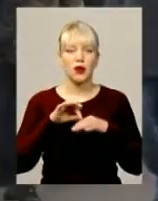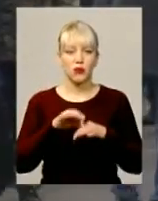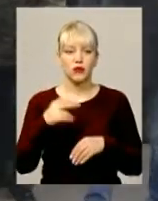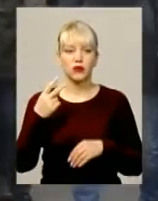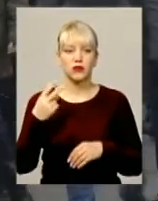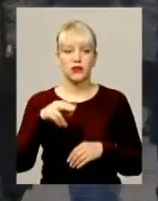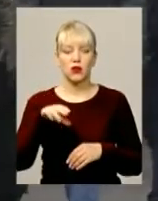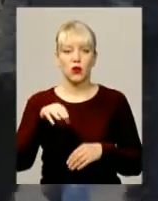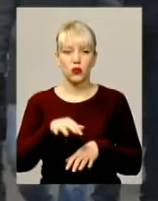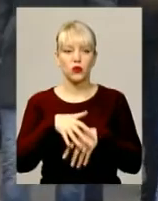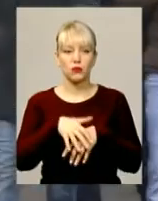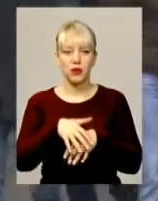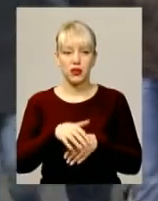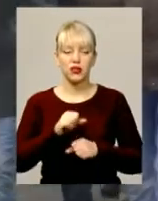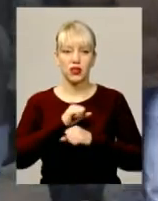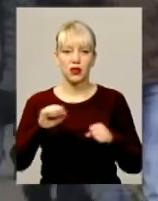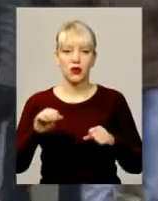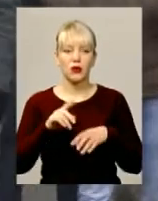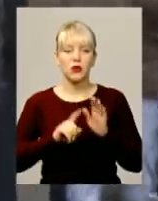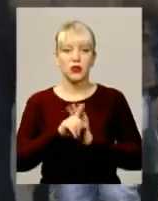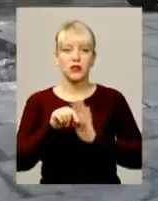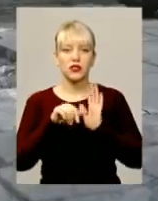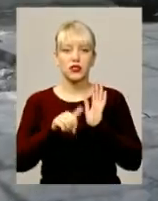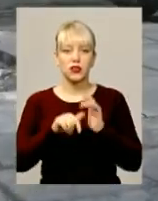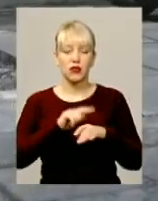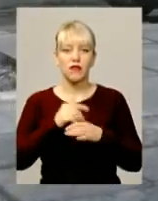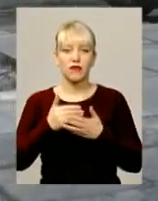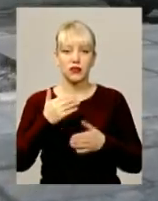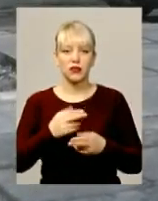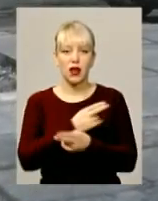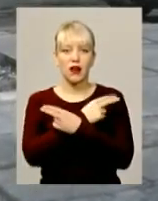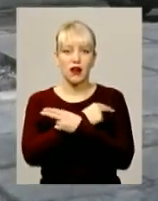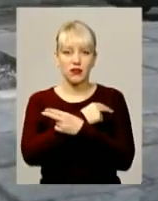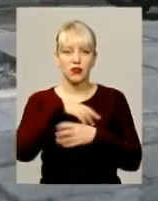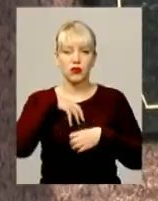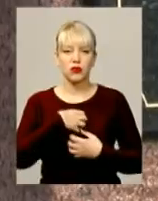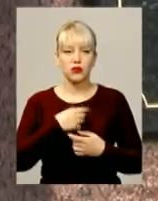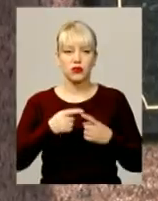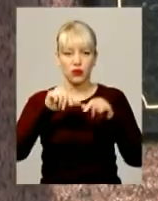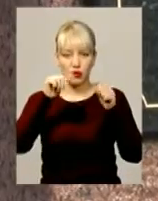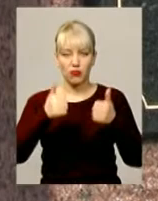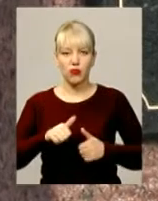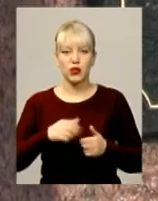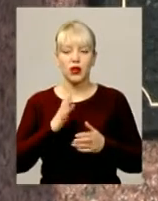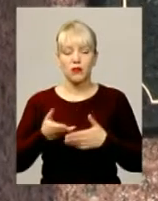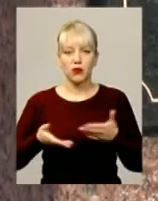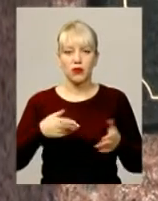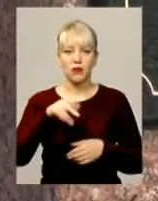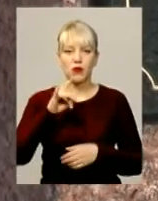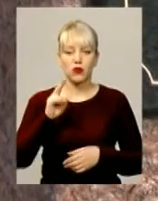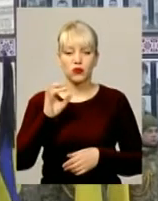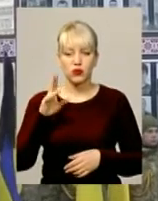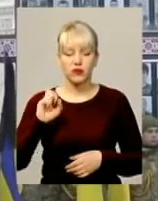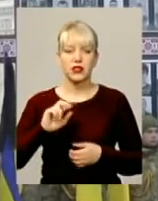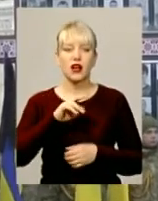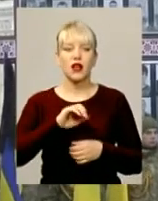Героїв. Розпочнеться він о 16-й годині. Від пам'ятника «Ангел Скорботи» хода пройде вулицями Проскурівської, Подільської, Кам'янецької на